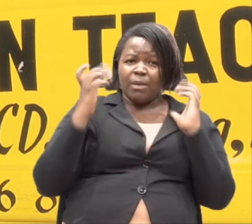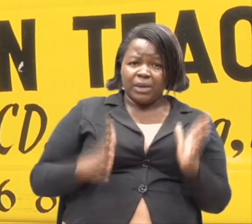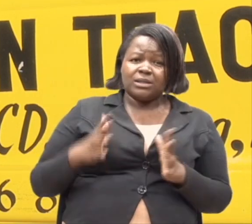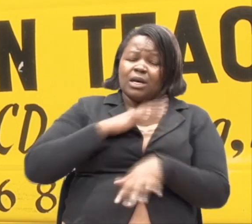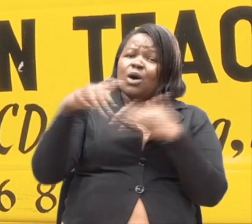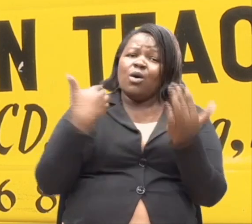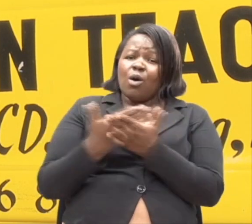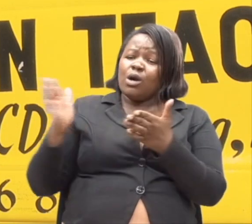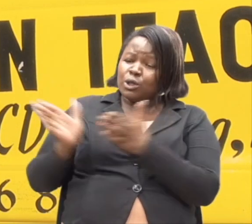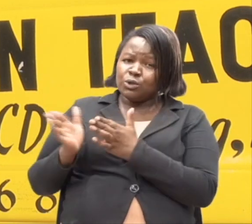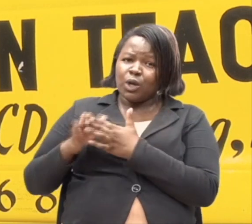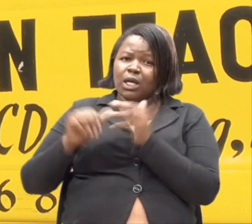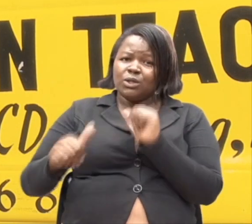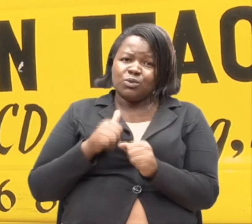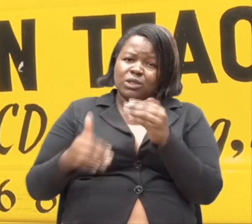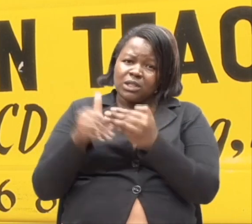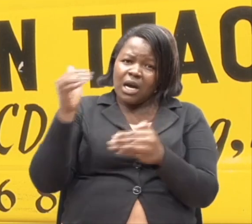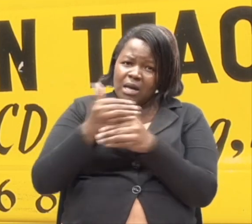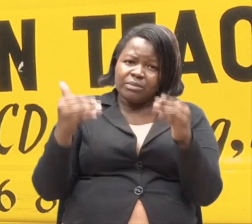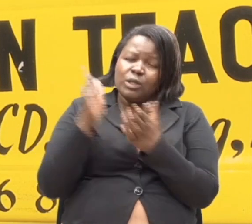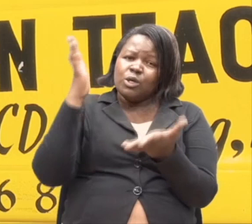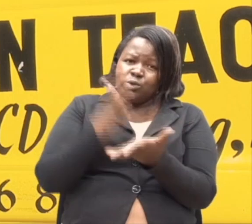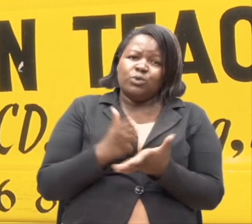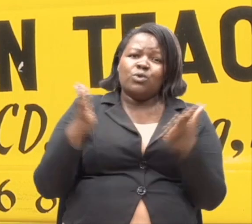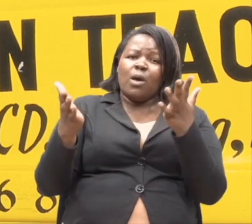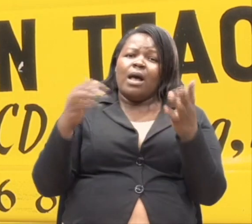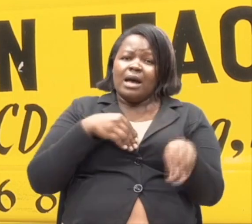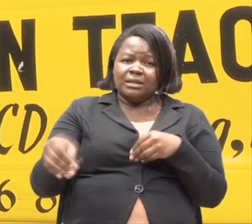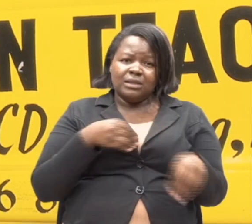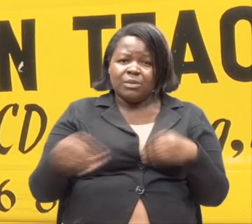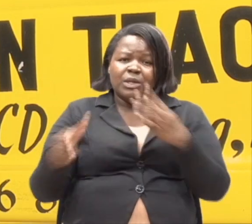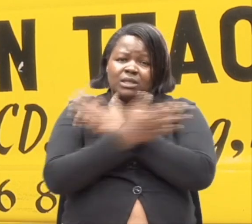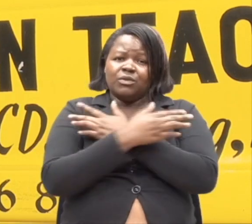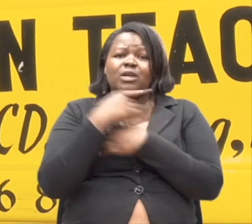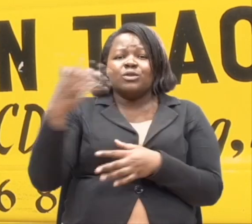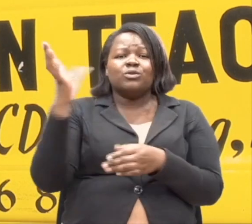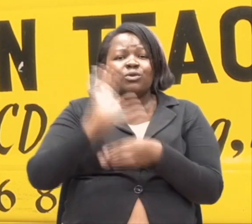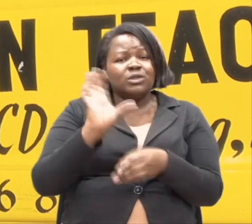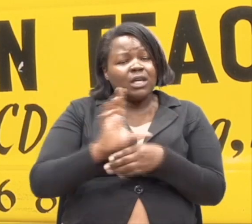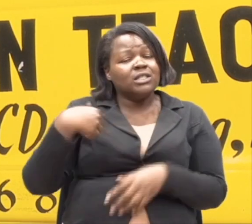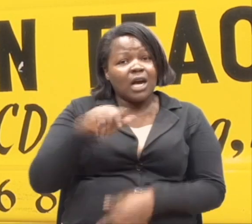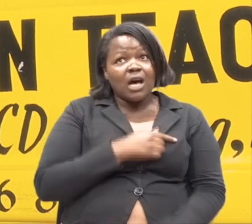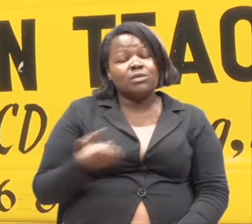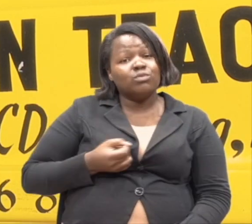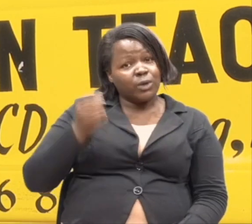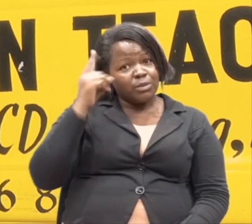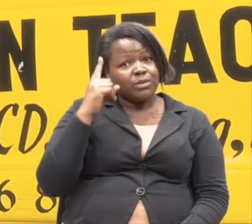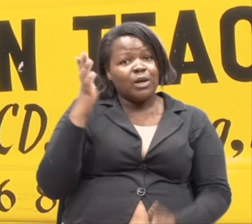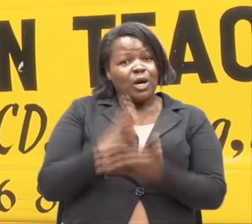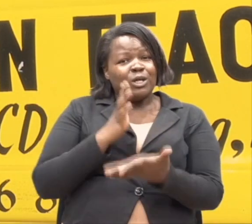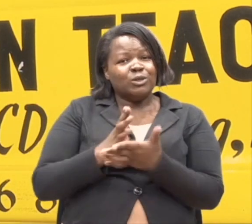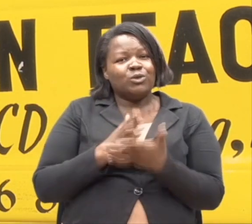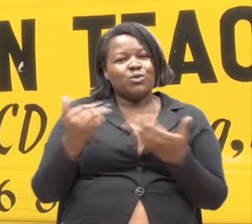choo zile zina jengwa. Zina wadhamini hawa watu. Kwa hivyo kanisa tuwamuke. Tumeaza kuwamuka lakini tujamuka.